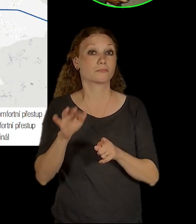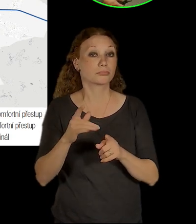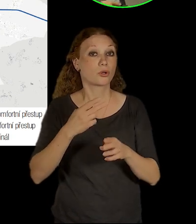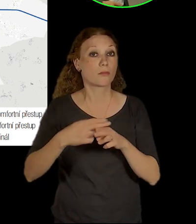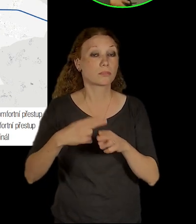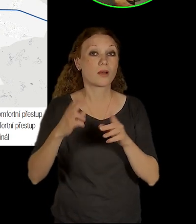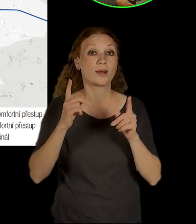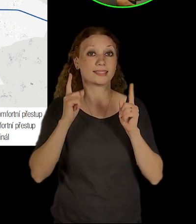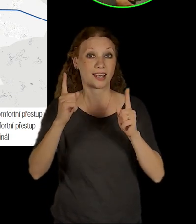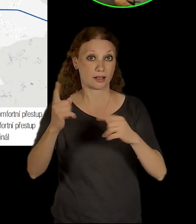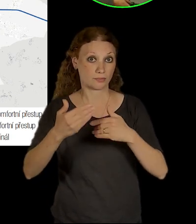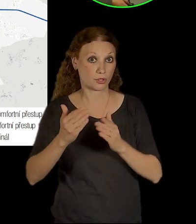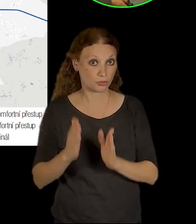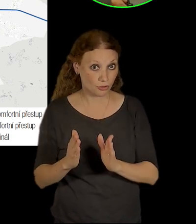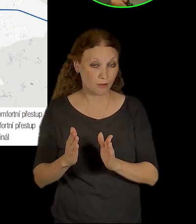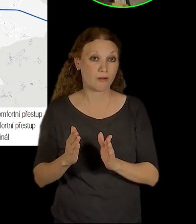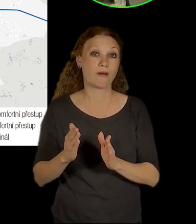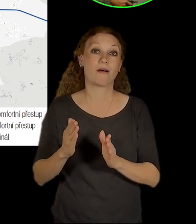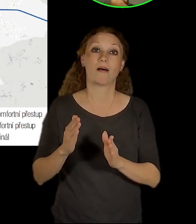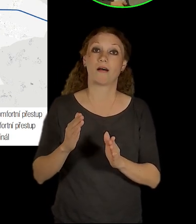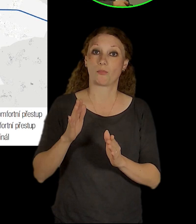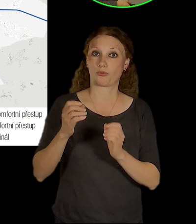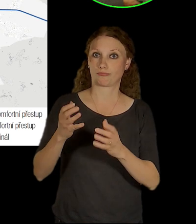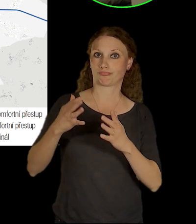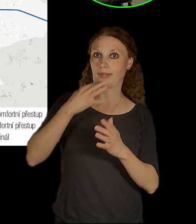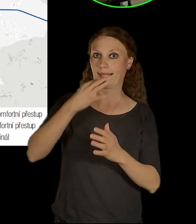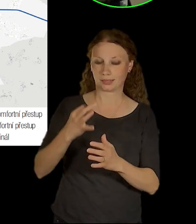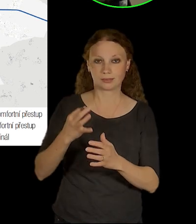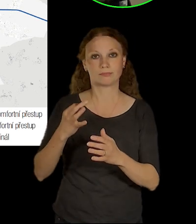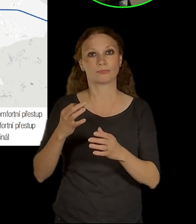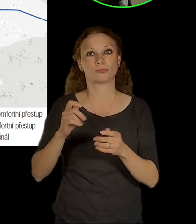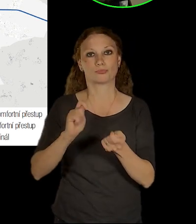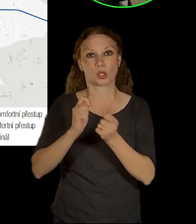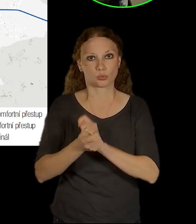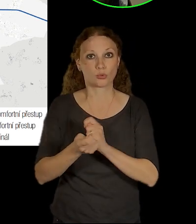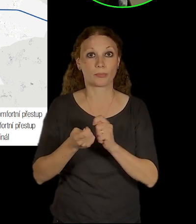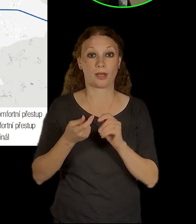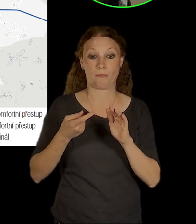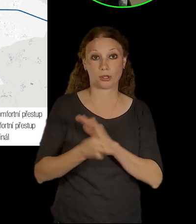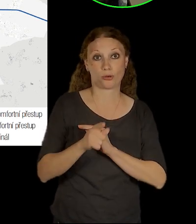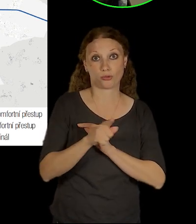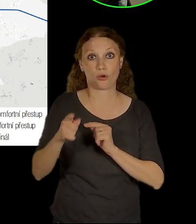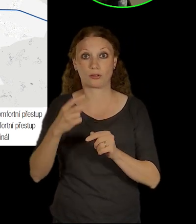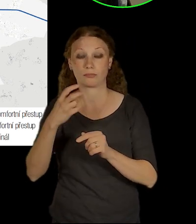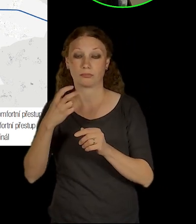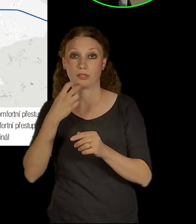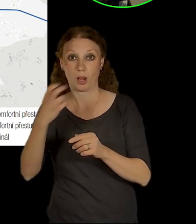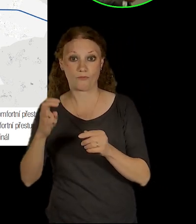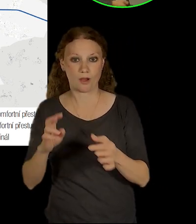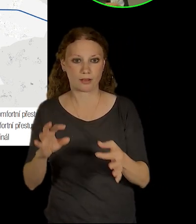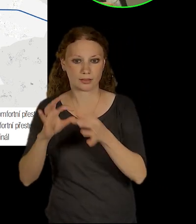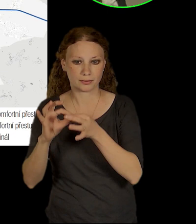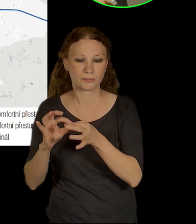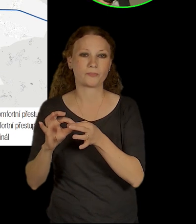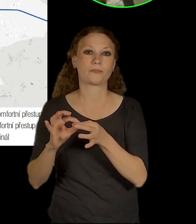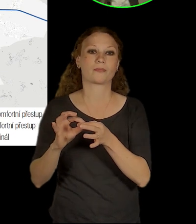vlastně vytváří velmi komfortní přestup na tramvaj, ale vlastně také vytvoří vazbu mezi tangenciálními linkami,